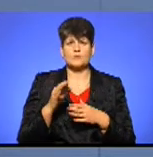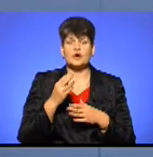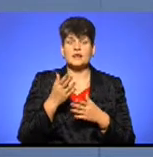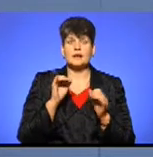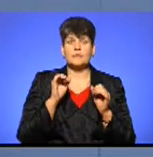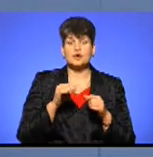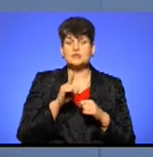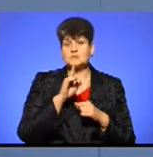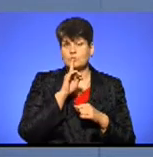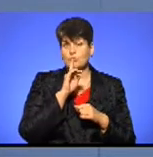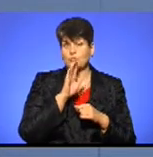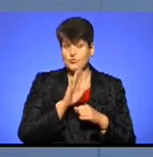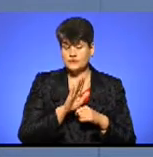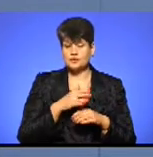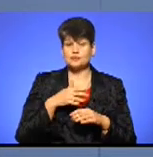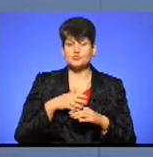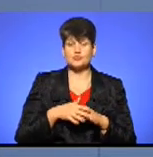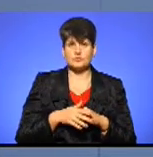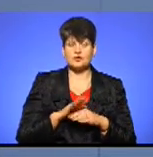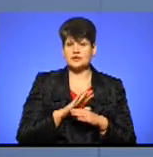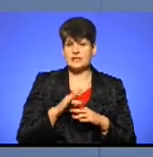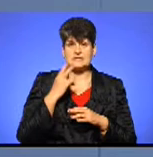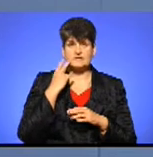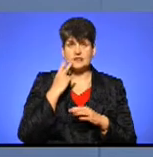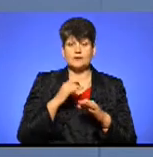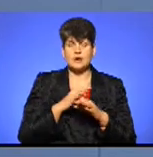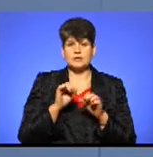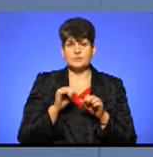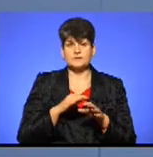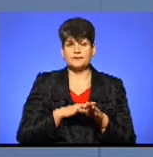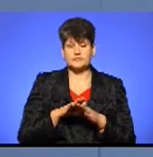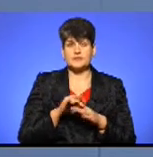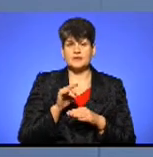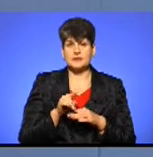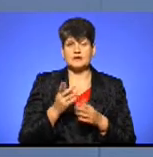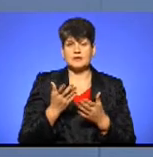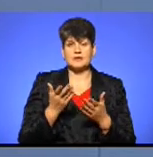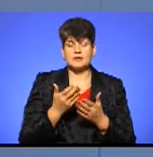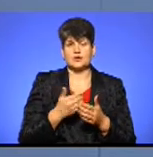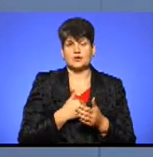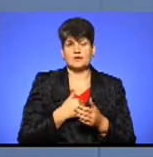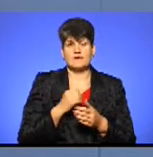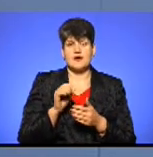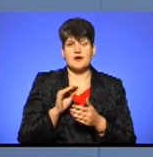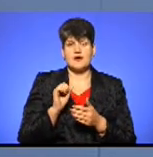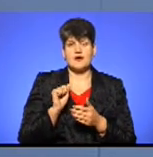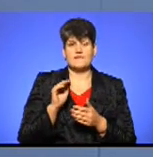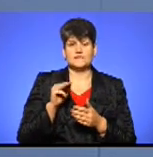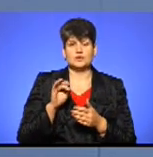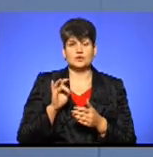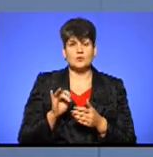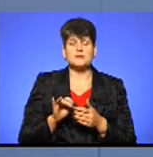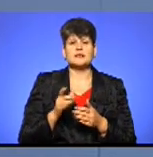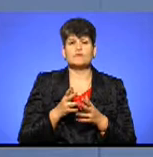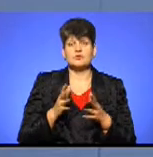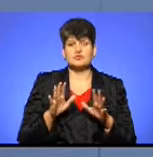просто змовчити, для того, щоб розуміти, що не завжди проєкти можна реалізувати ті, які хотів автор, або як хотів автор. І в більшості